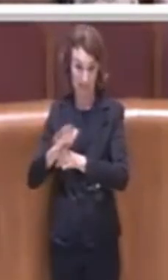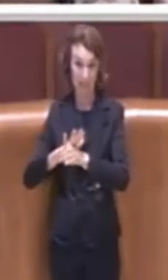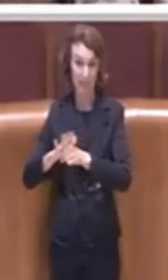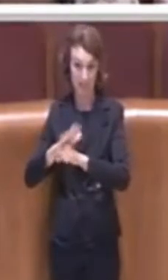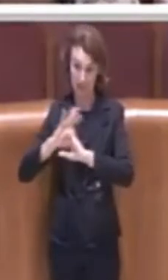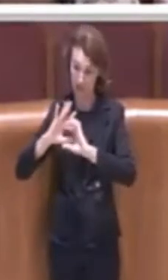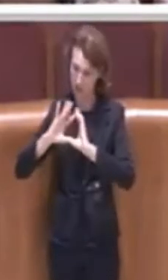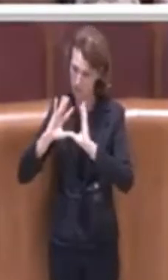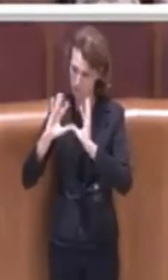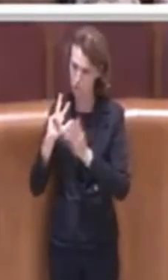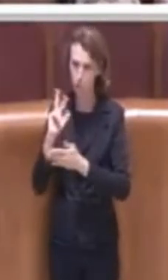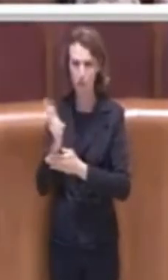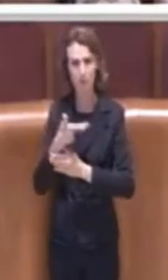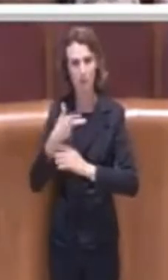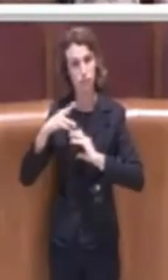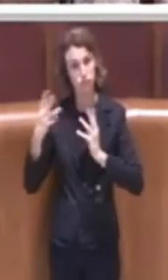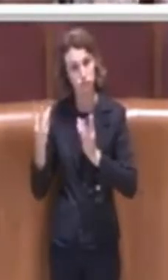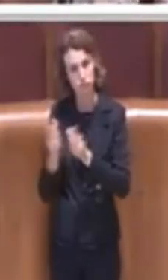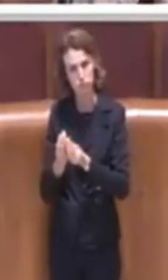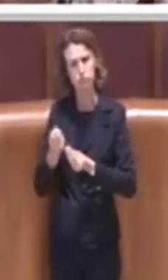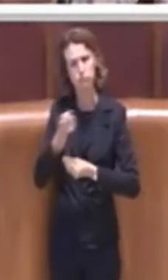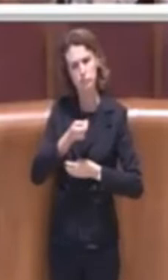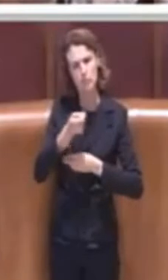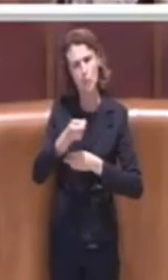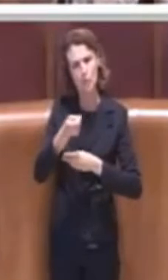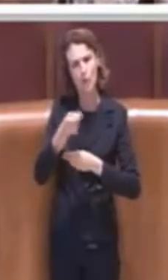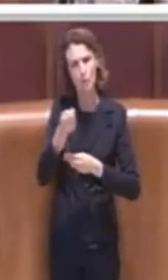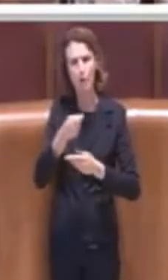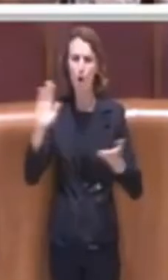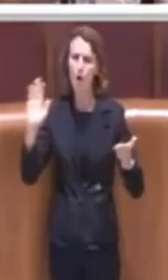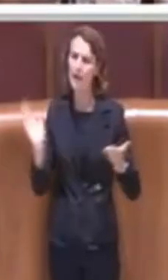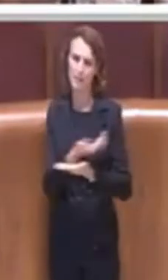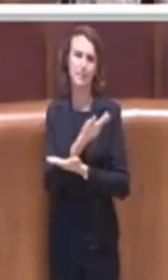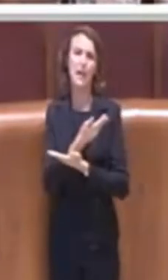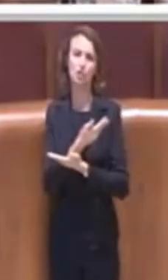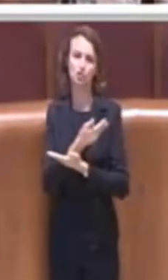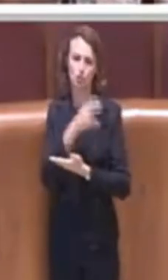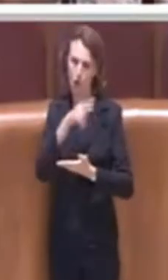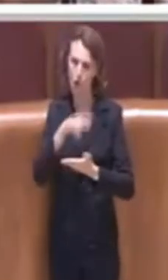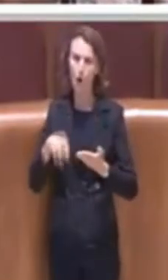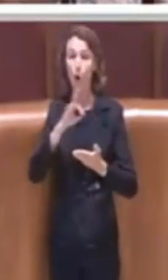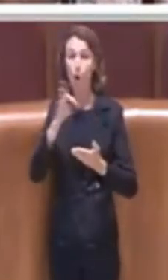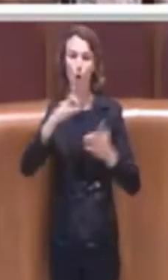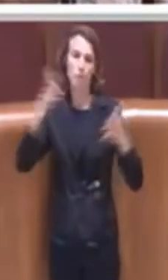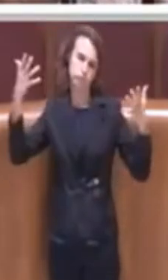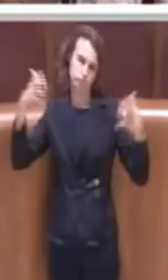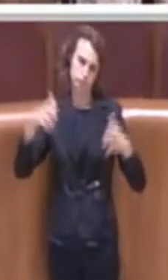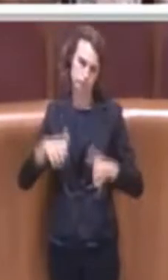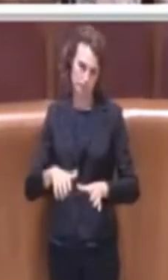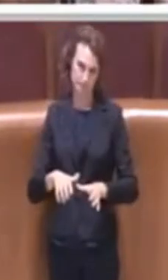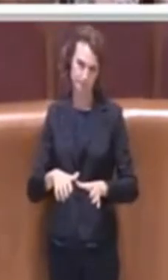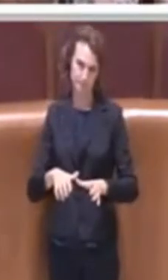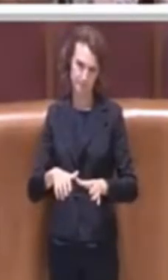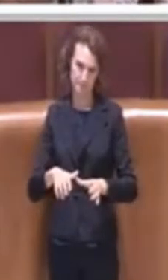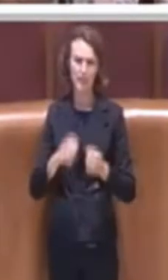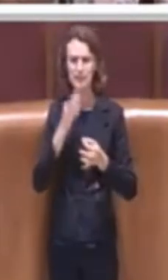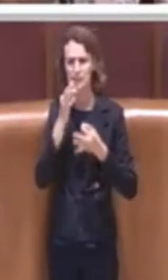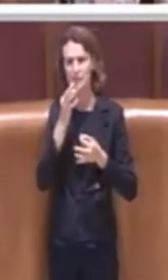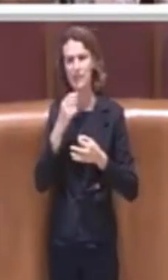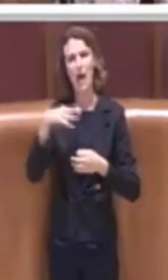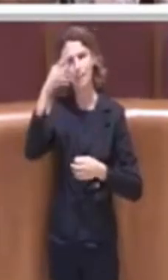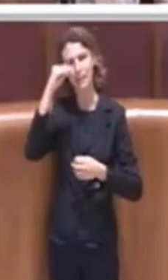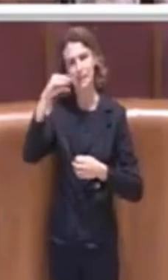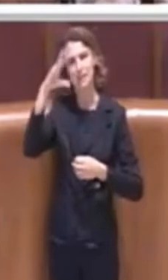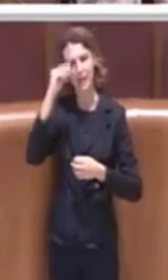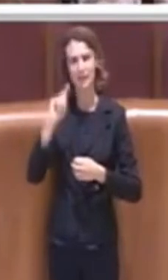si possa arrivare gradualmente alla eliminazione o alla riduzione e quindi all'apprendimento di quelle che noi definiamo le buone